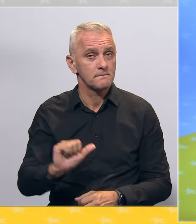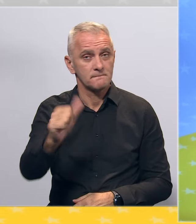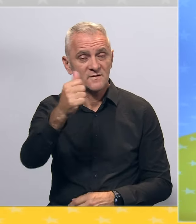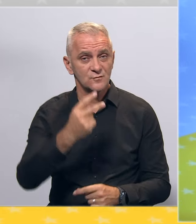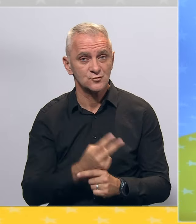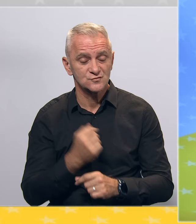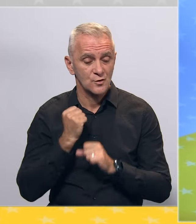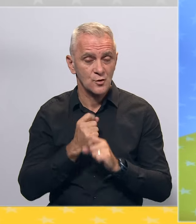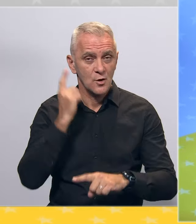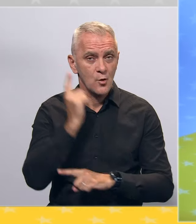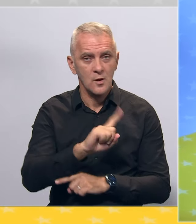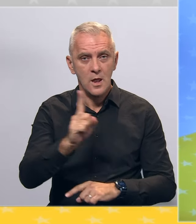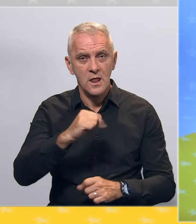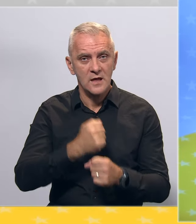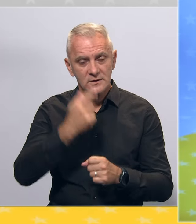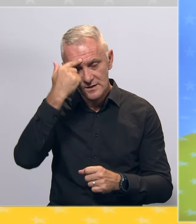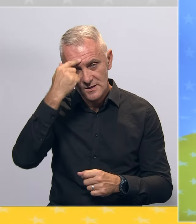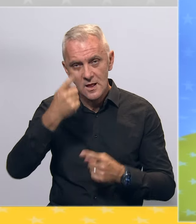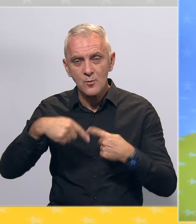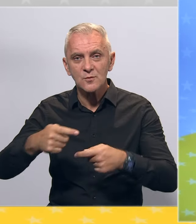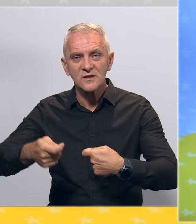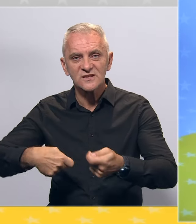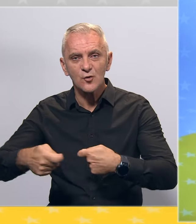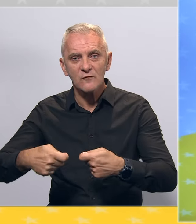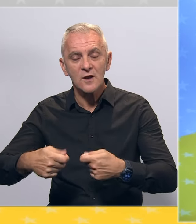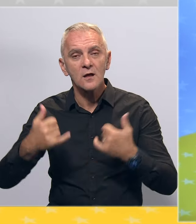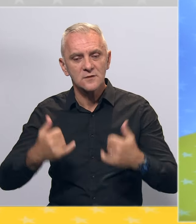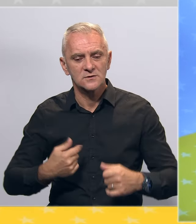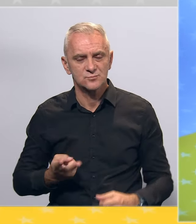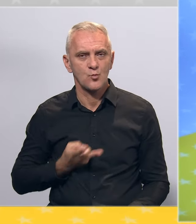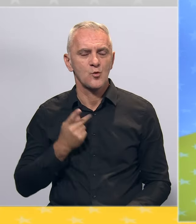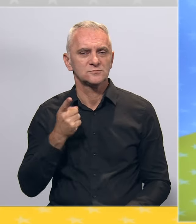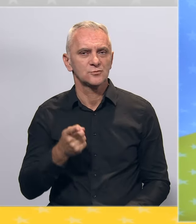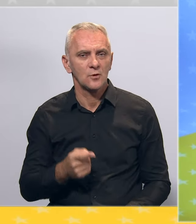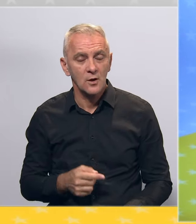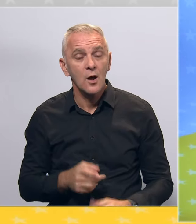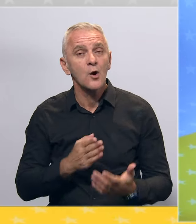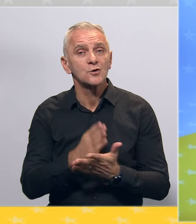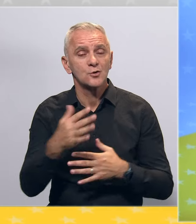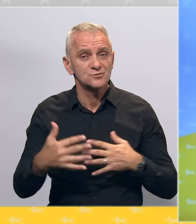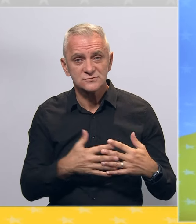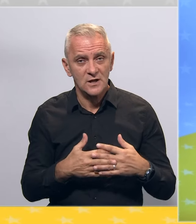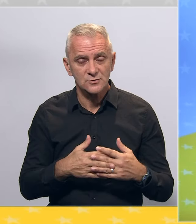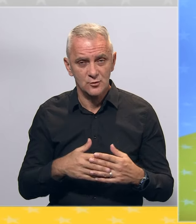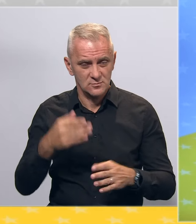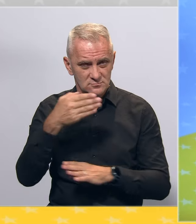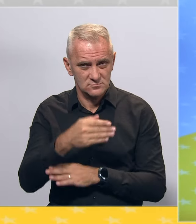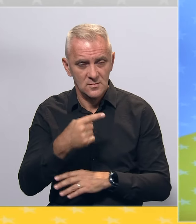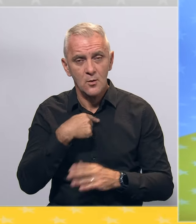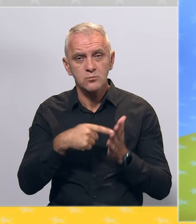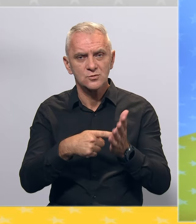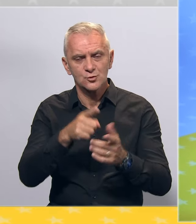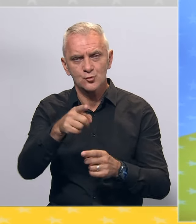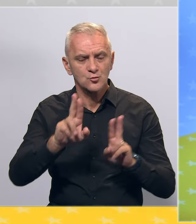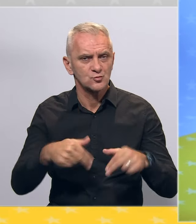smo u državi donijeli odluku o neradnoj nedelji u trgovačkom sektoru i danas smo ponosni na tu učinicu. Jer smo kroz suradnje s poduzetnicima pokazali kako je ta mjera